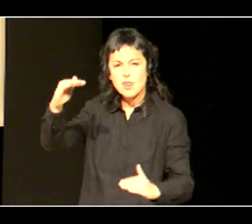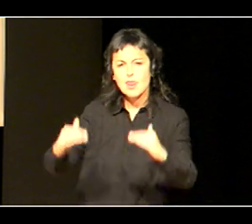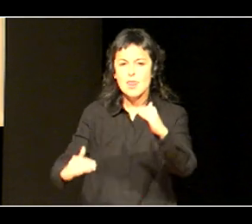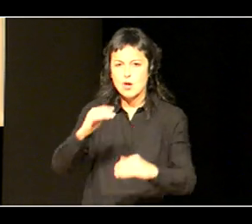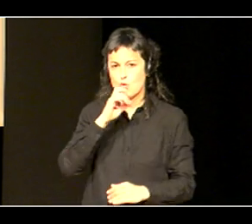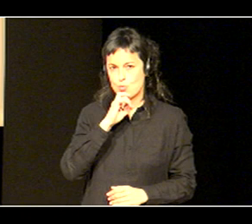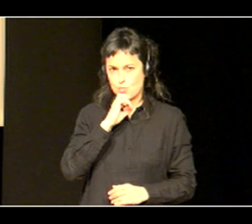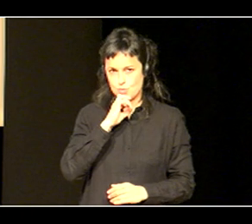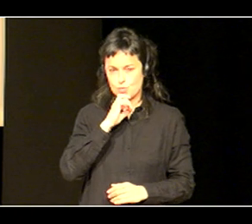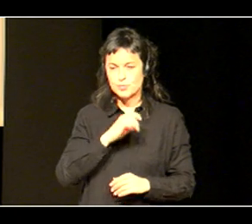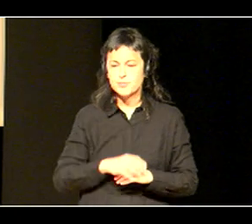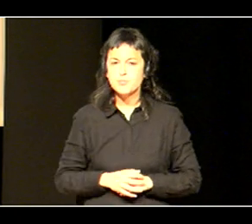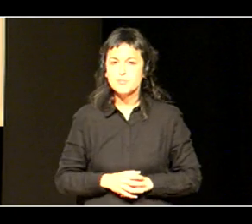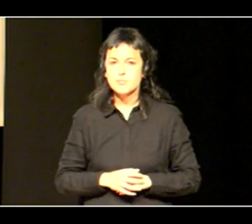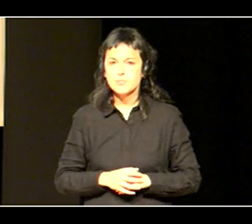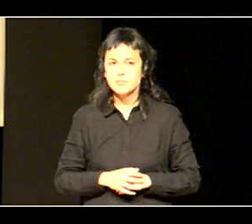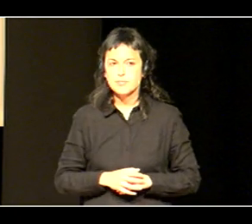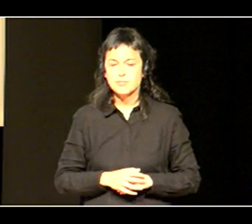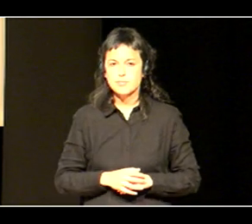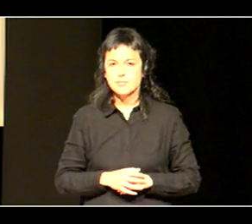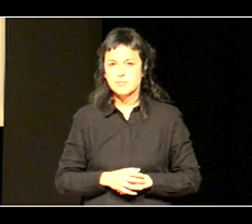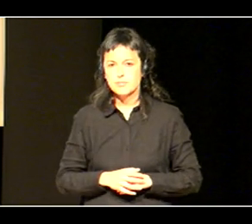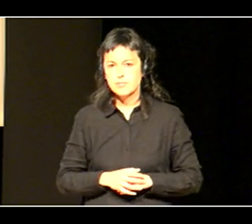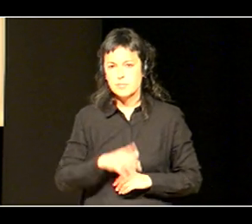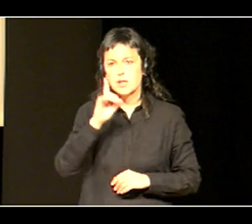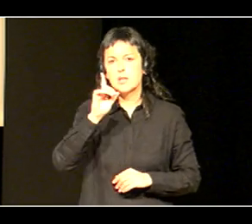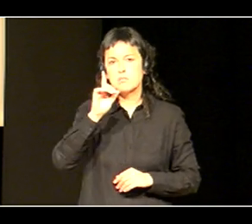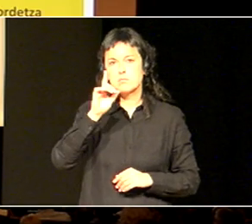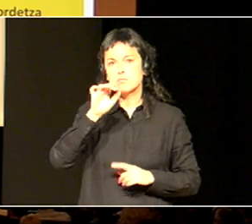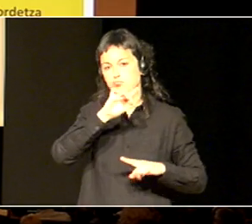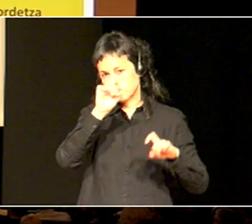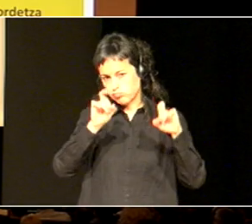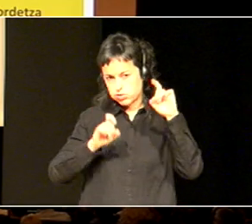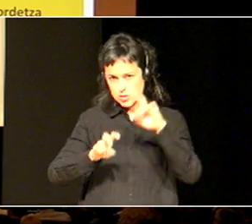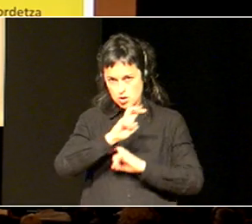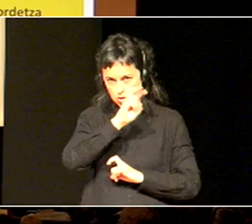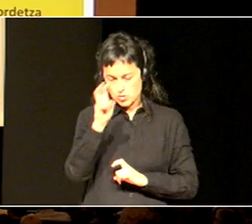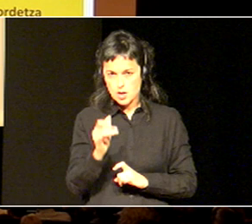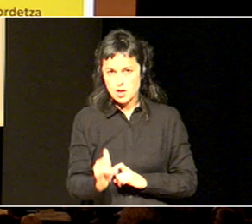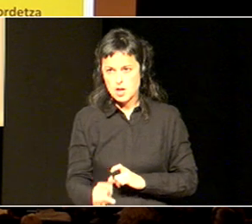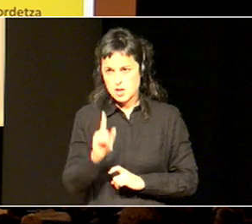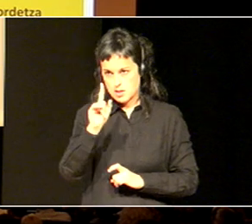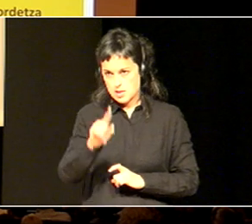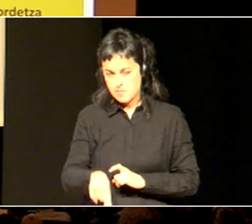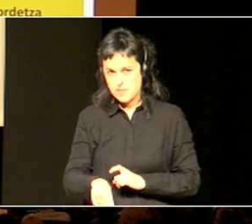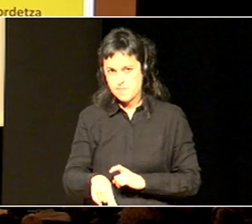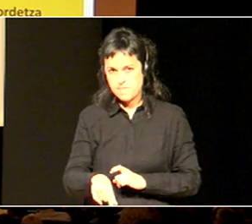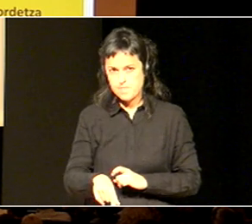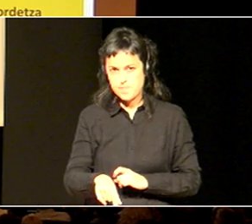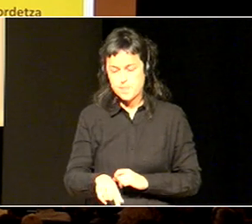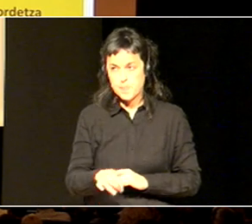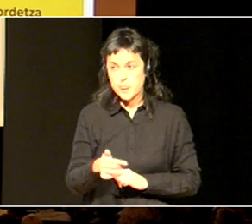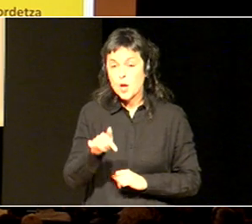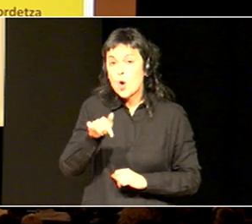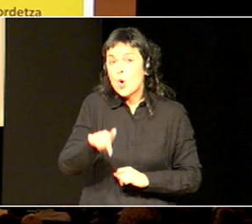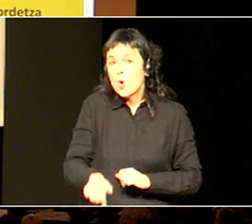eta gero badauz, beste, beste galdera batzuk, bebai, komentatzeko, ez gaur, nik uste